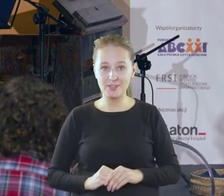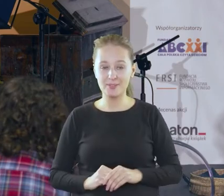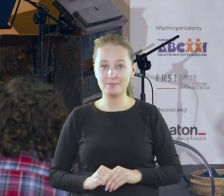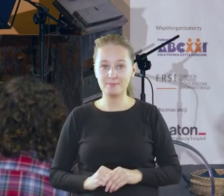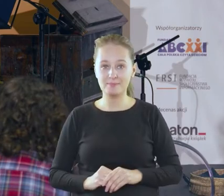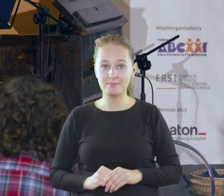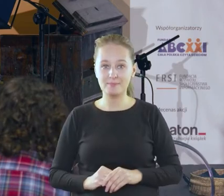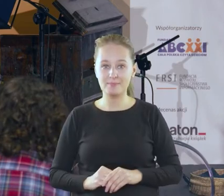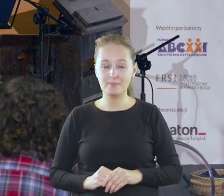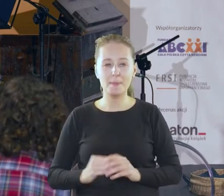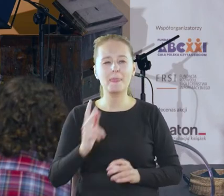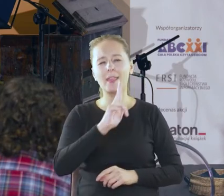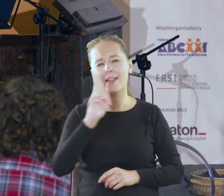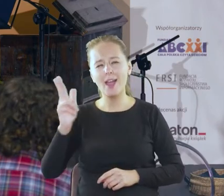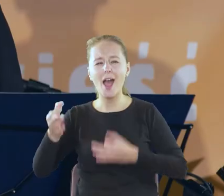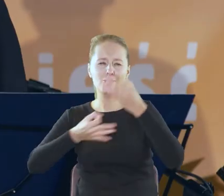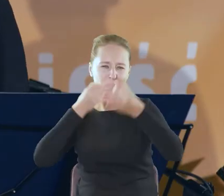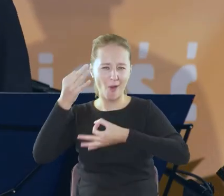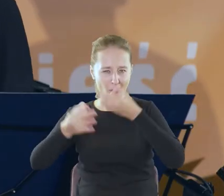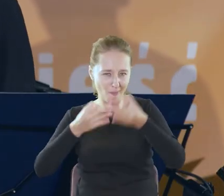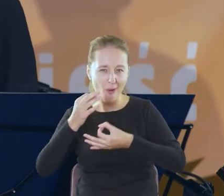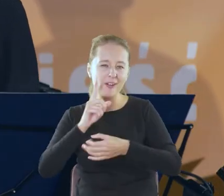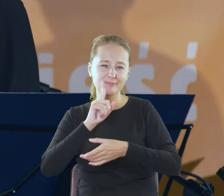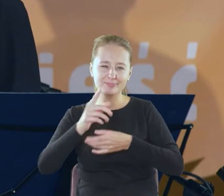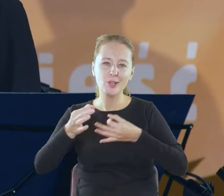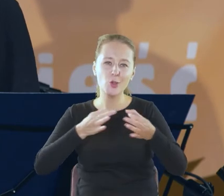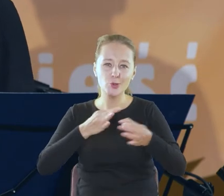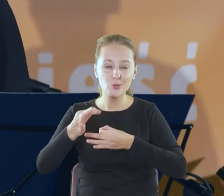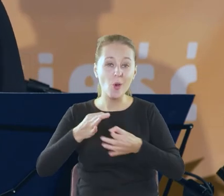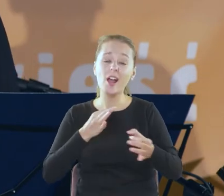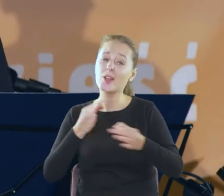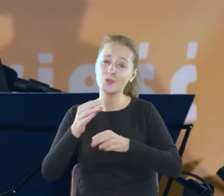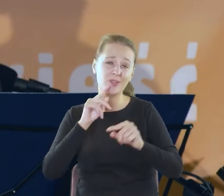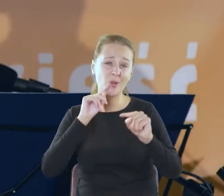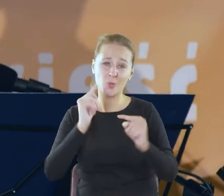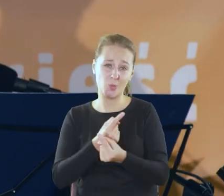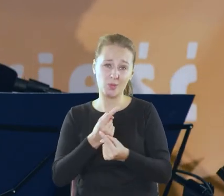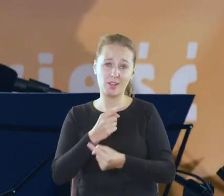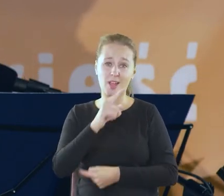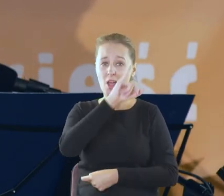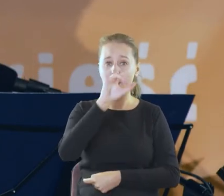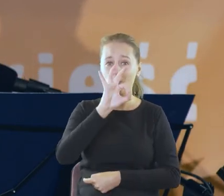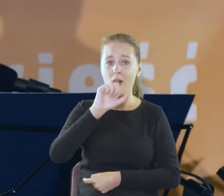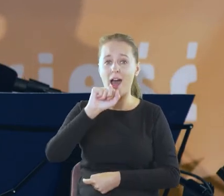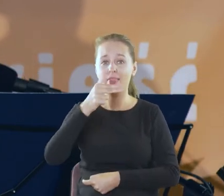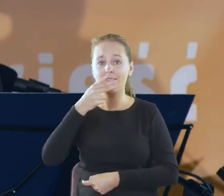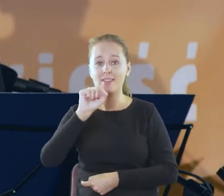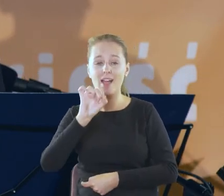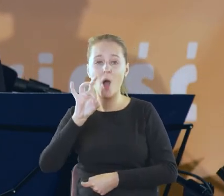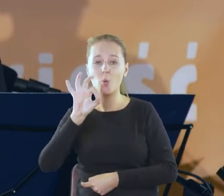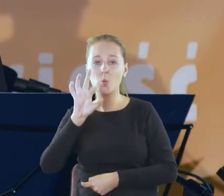za każdą opowieścią stoi jakaś historia ta historia jest bardzo krótka Joanna Górska zaprosiła nas do